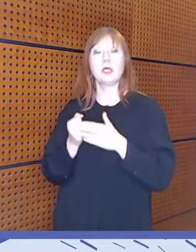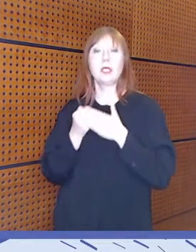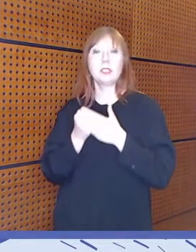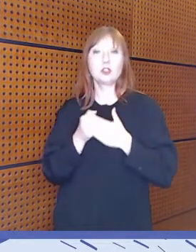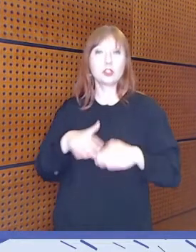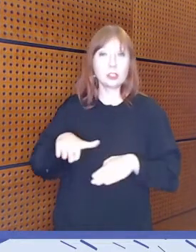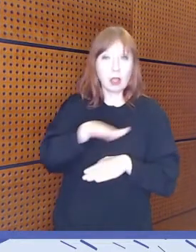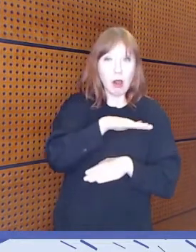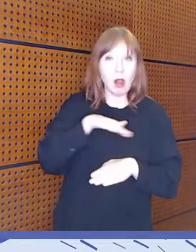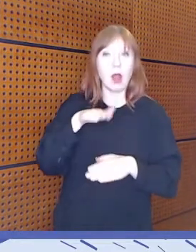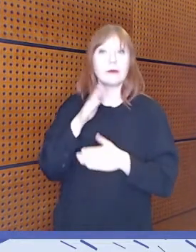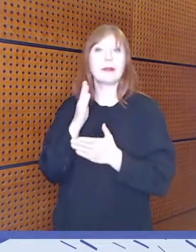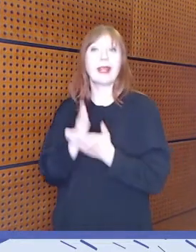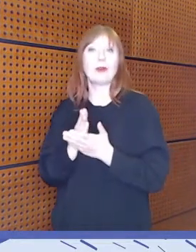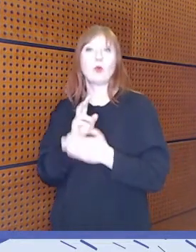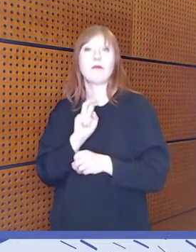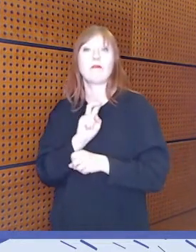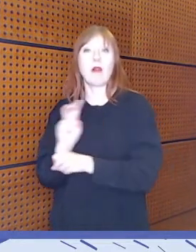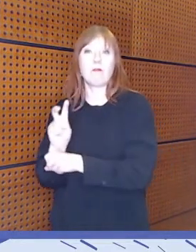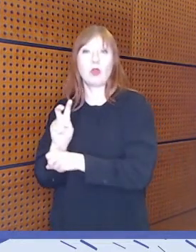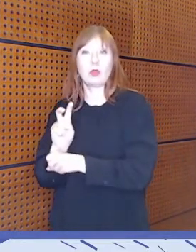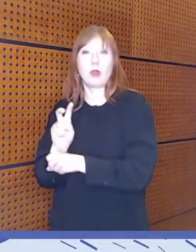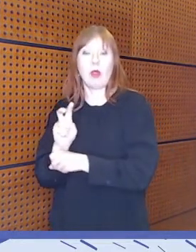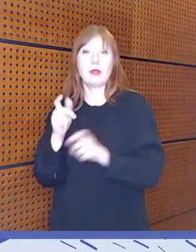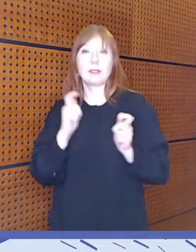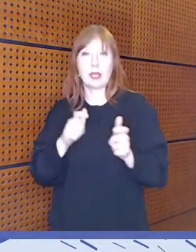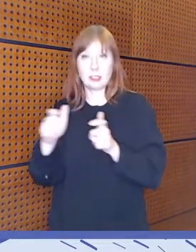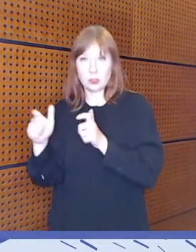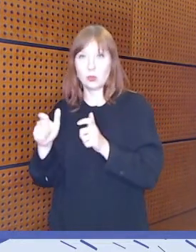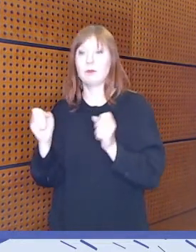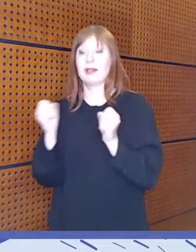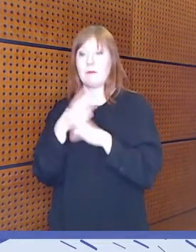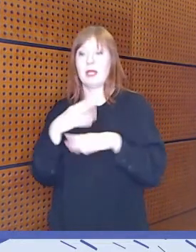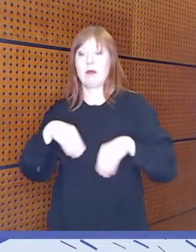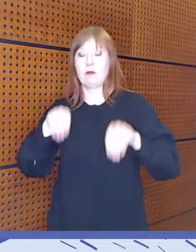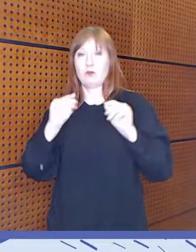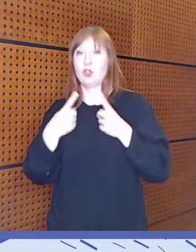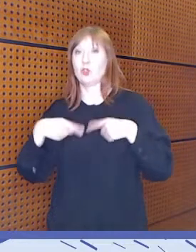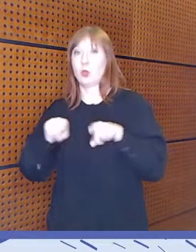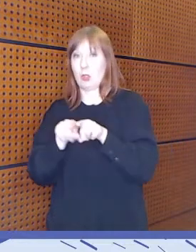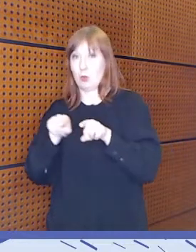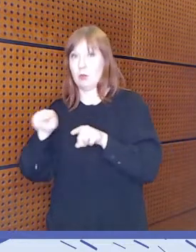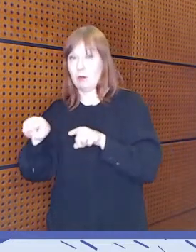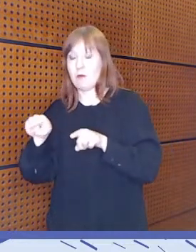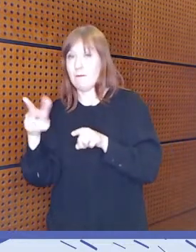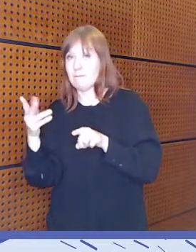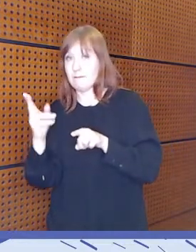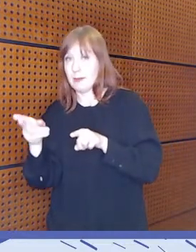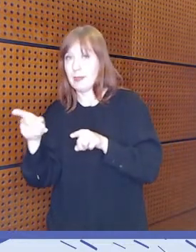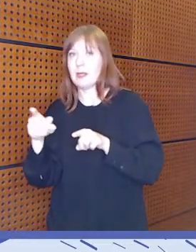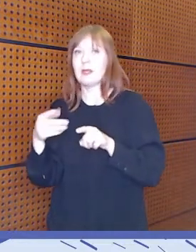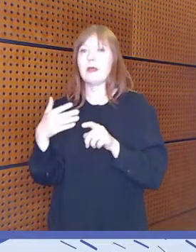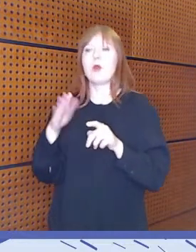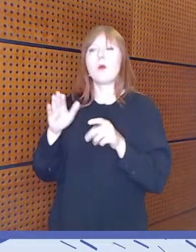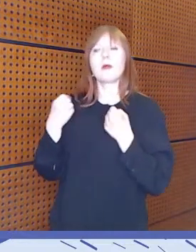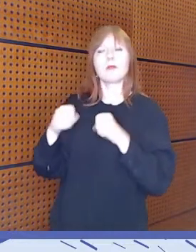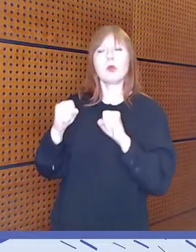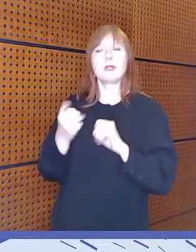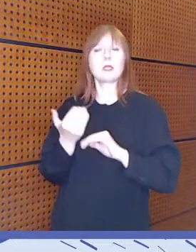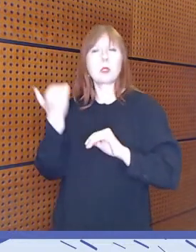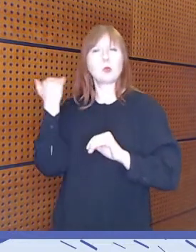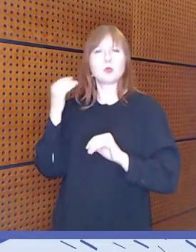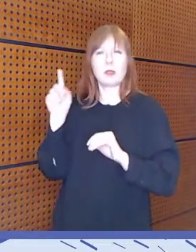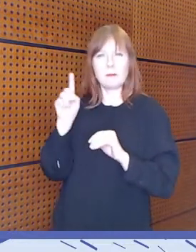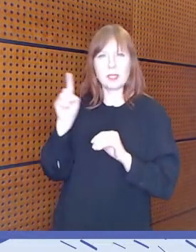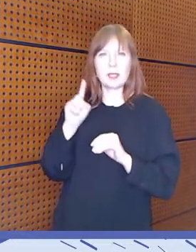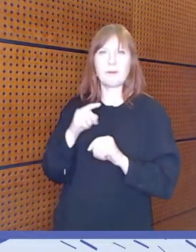edunvalvontajärjestöt, jotka toteuttavat tätä mediakasvatustoimintaa, niin usein sen toiminnan taustalla on se, että on koettu, että